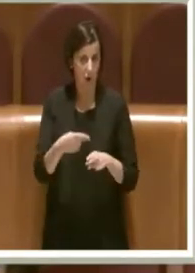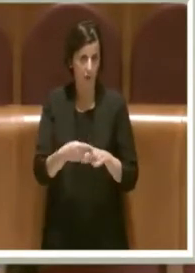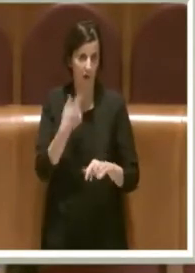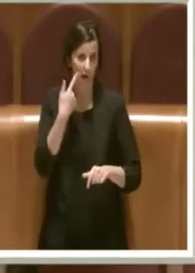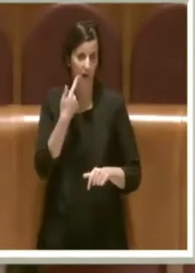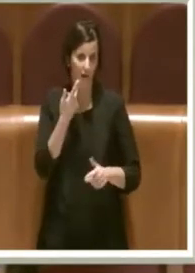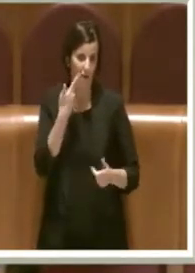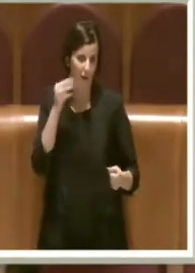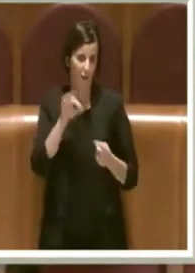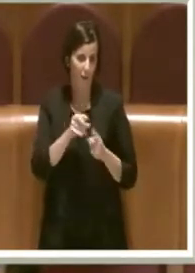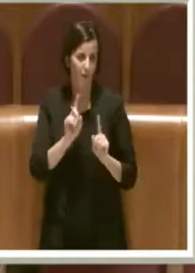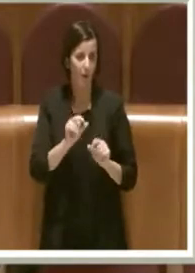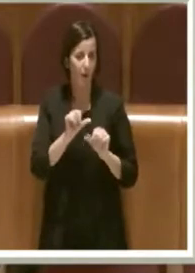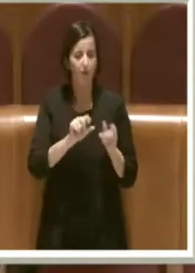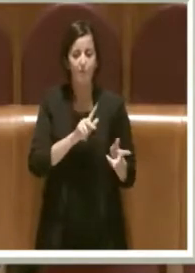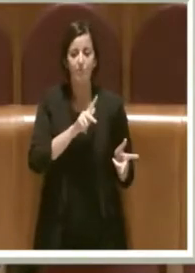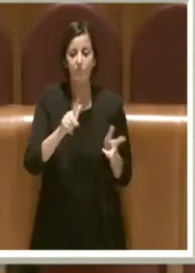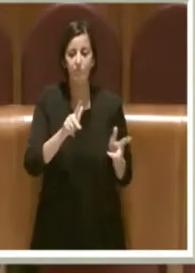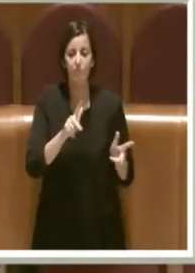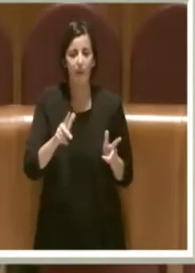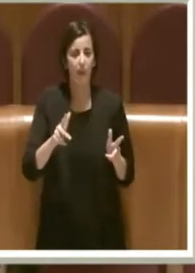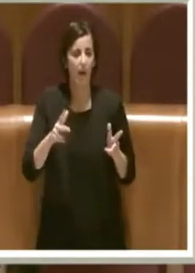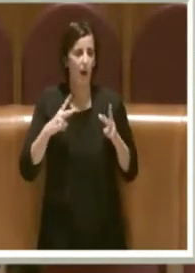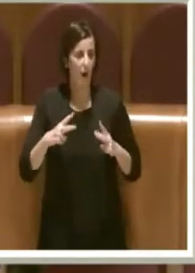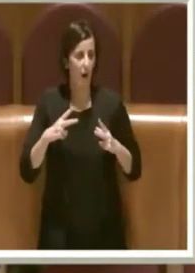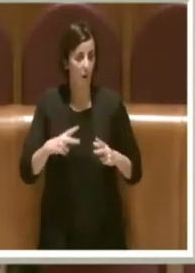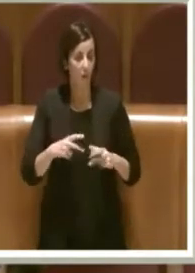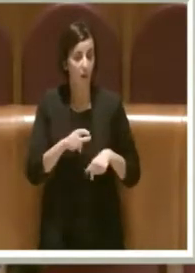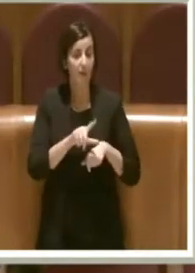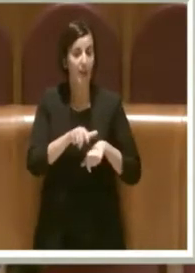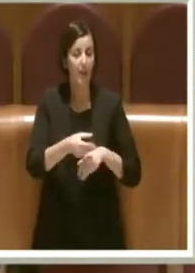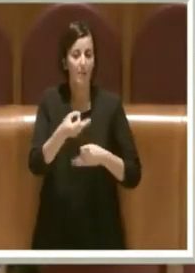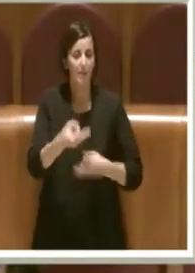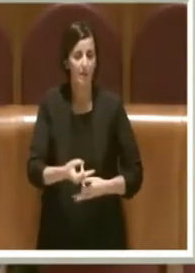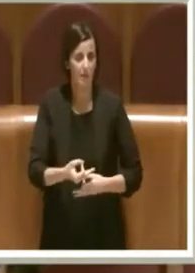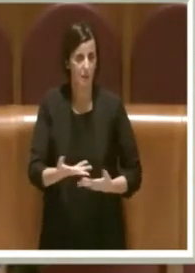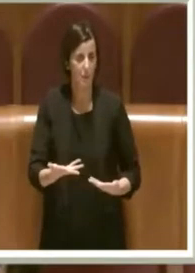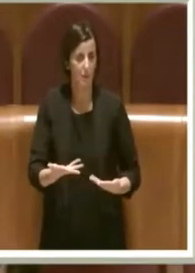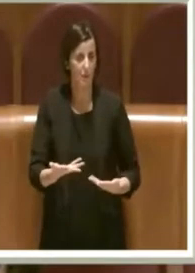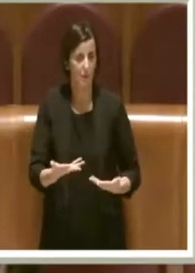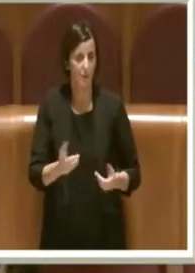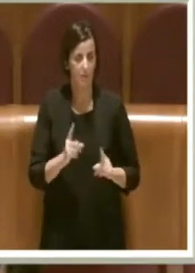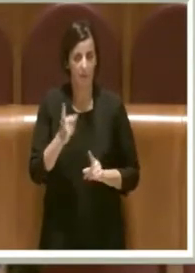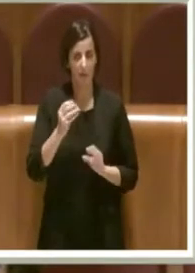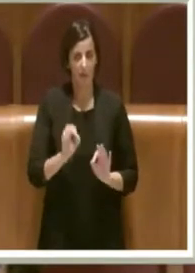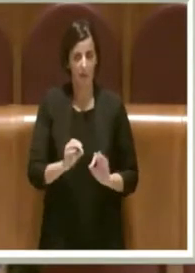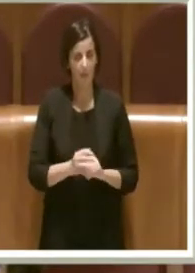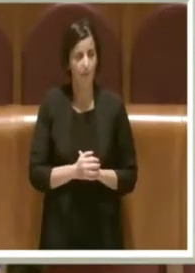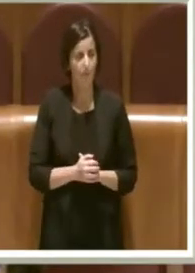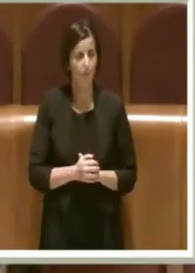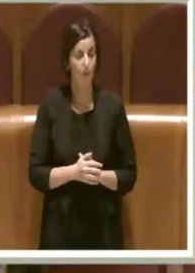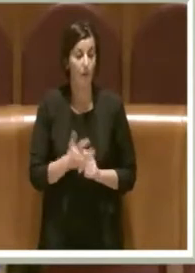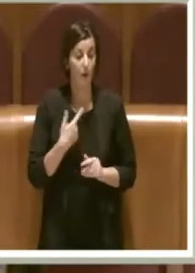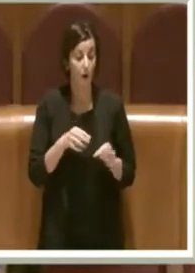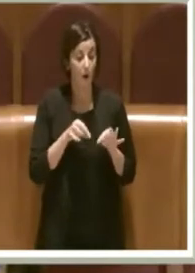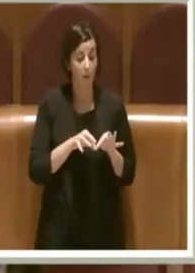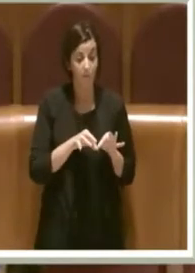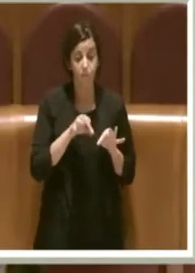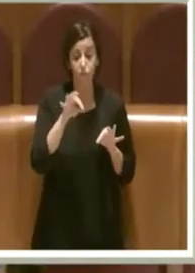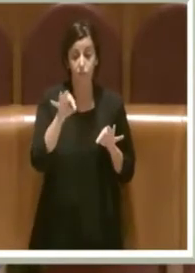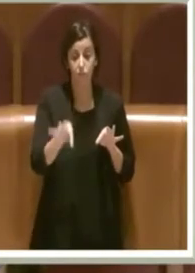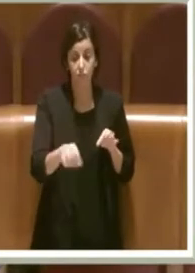agevolmente in questa città, con tempi certi soprattutto? Non vogliono poter raggiungere un luogo